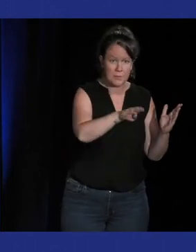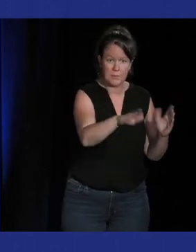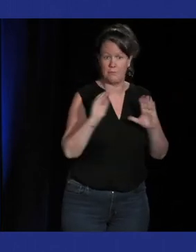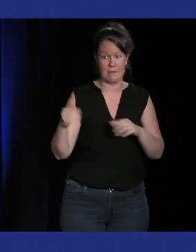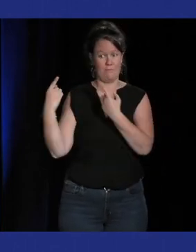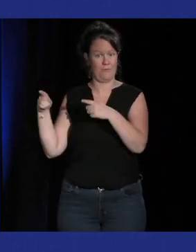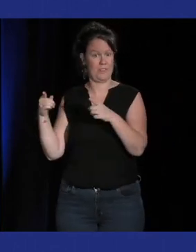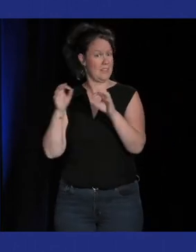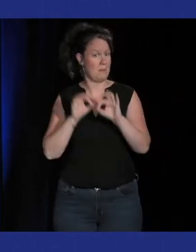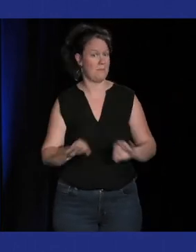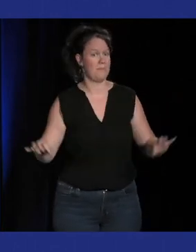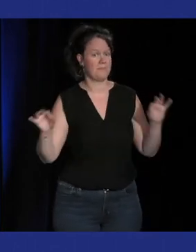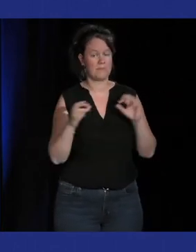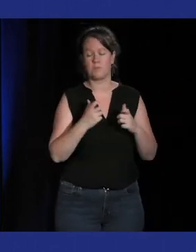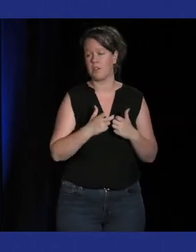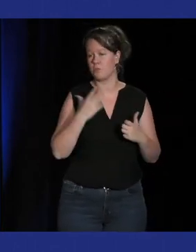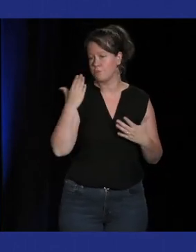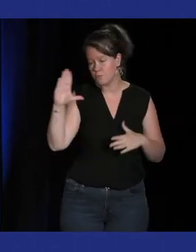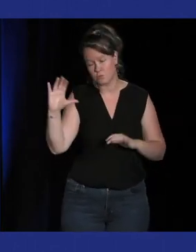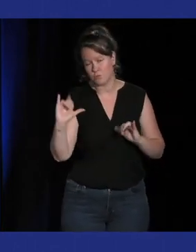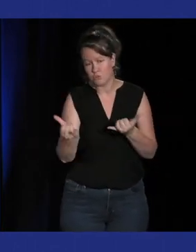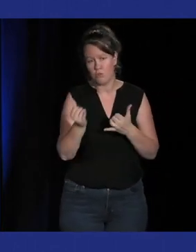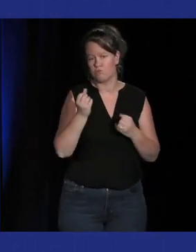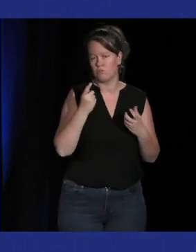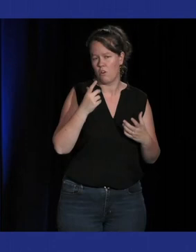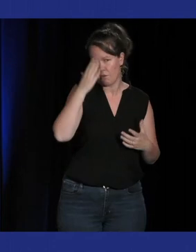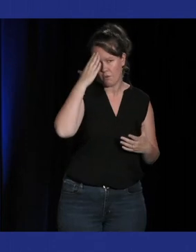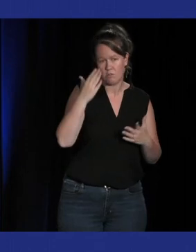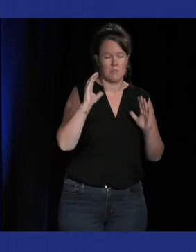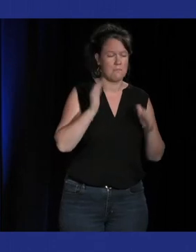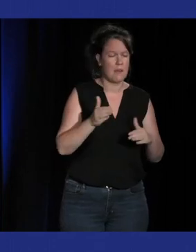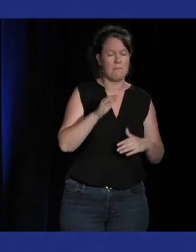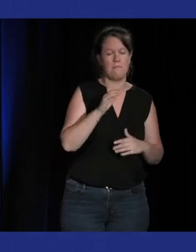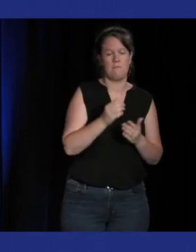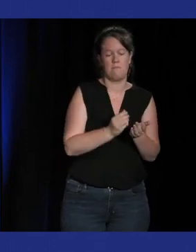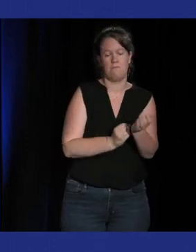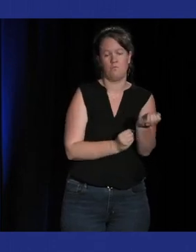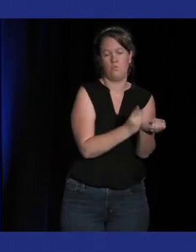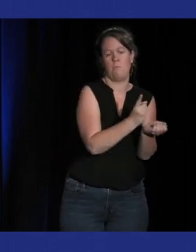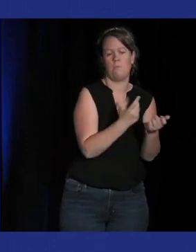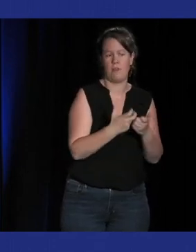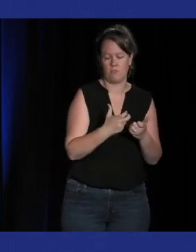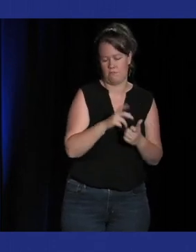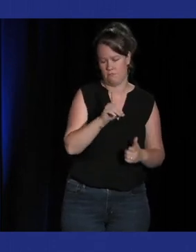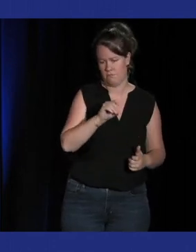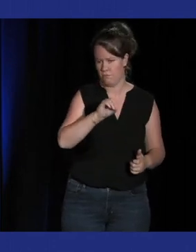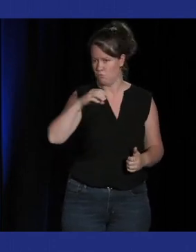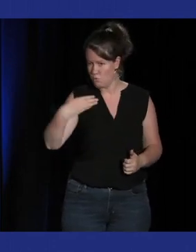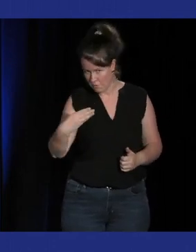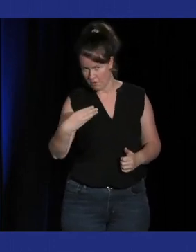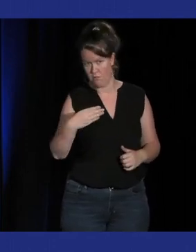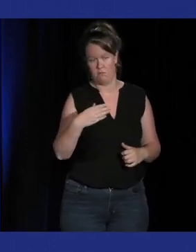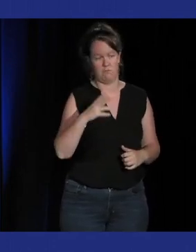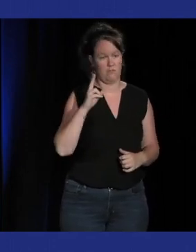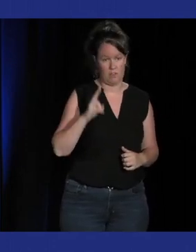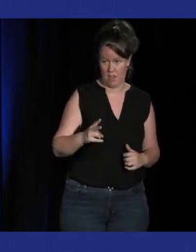que ce soit sur des beat them all que ce soit sur même Doom 2016 finalement quand on monte un petit peu dans les niveaux de difficulté on se rend bien compte que c